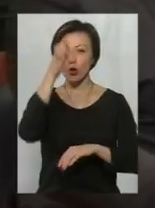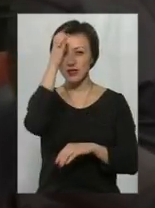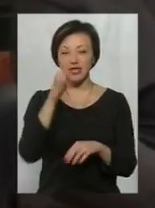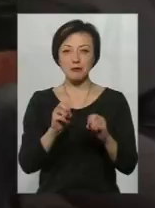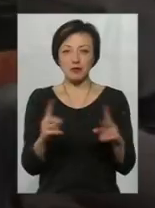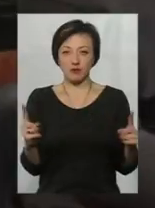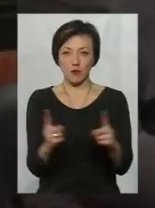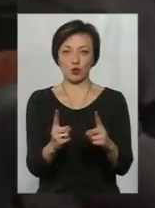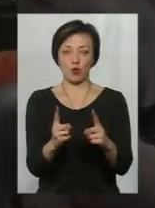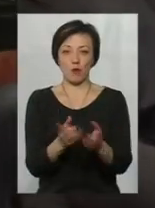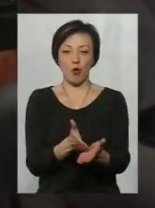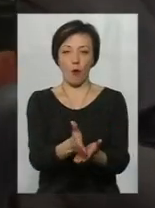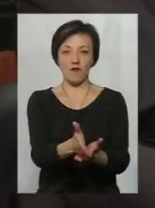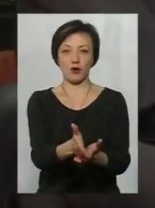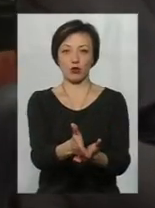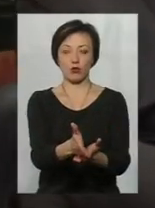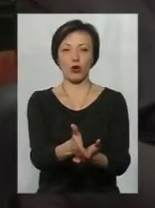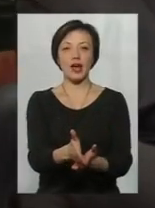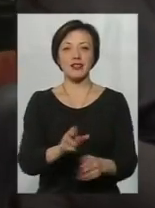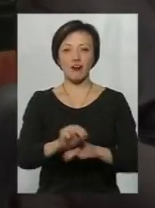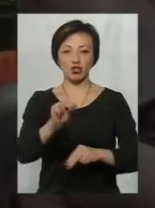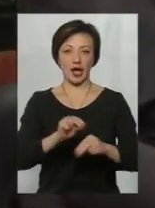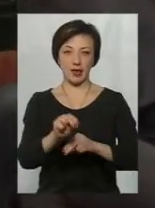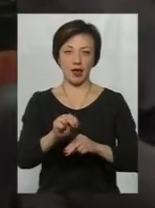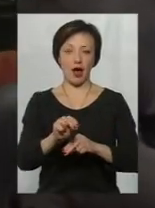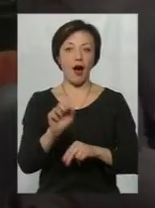спеціалізується на вузькопрофільному навчанні.